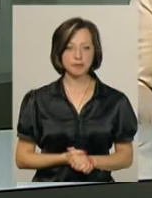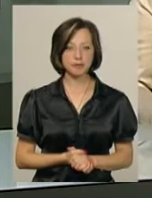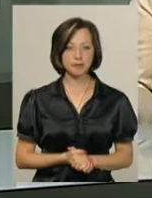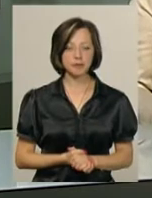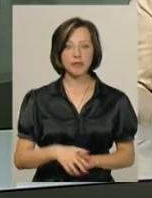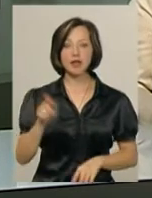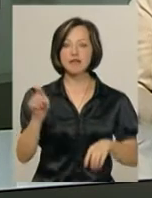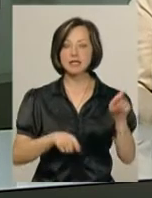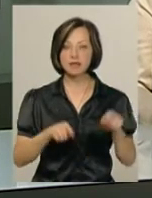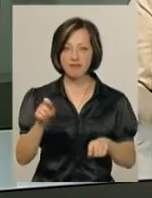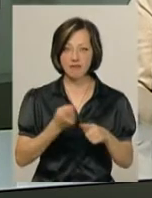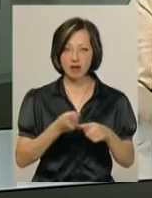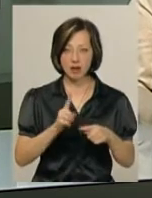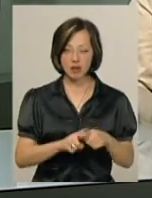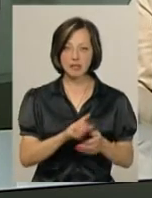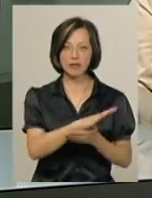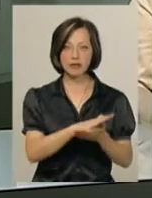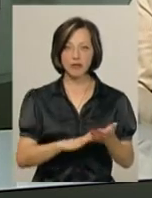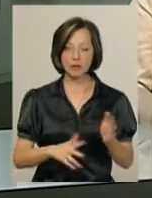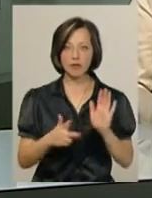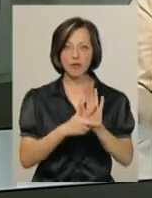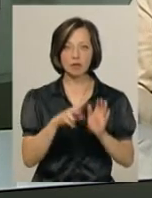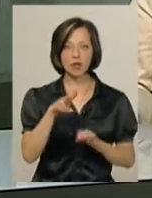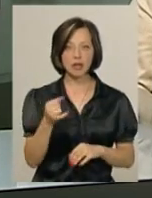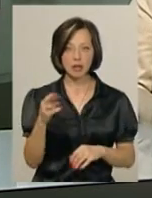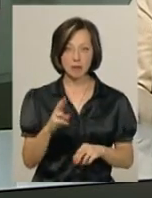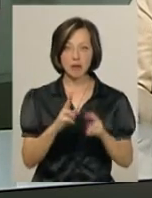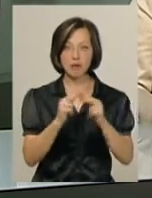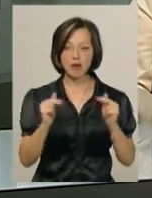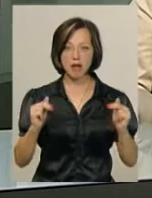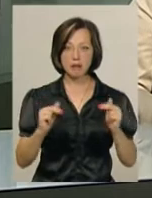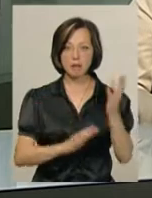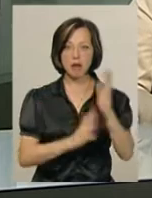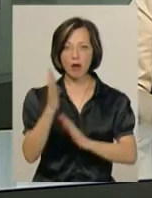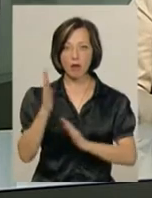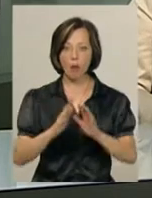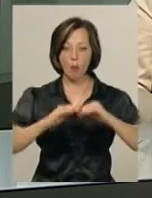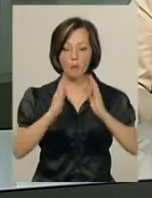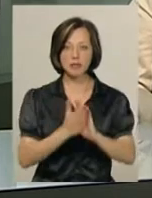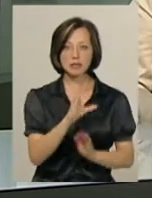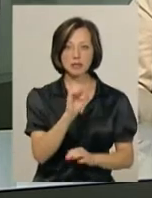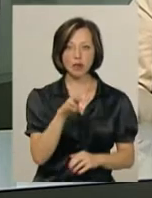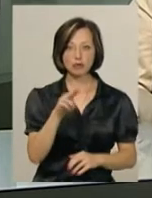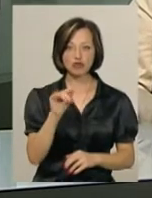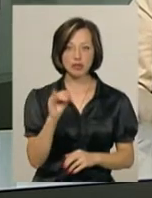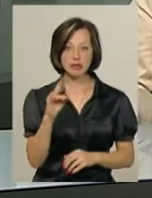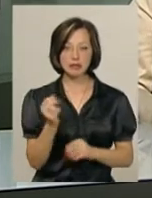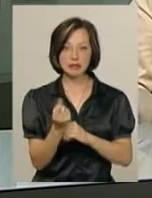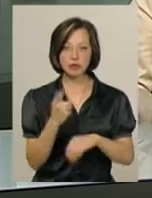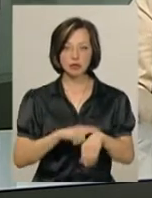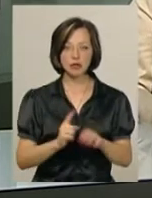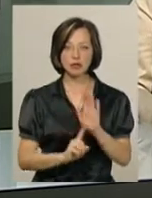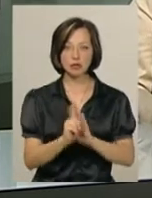Фестиваль «Болохівські гостини» триватиме і 8 липня у Палацопарковому комплексі «Самчики». О 13-й годині там